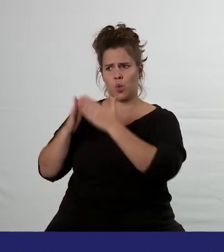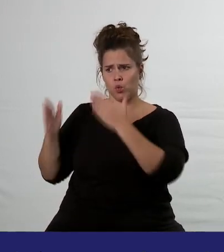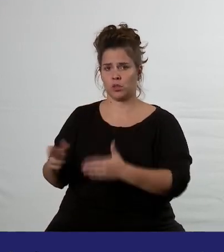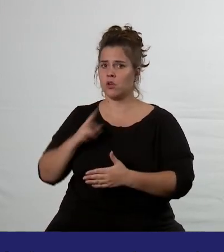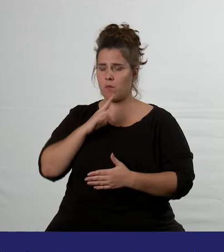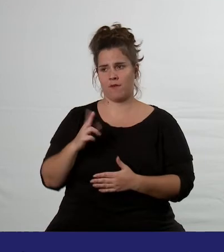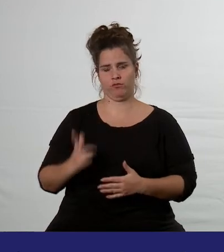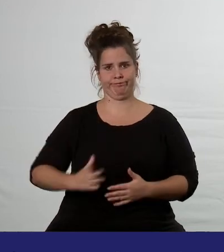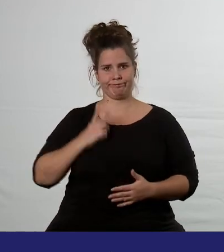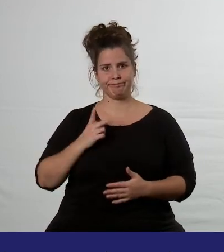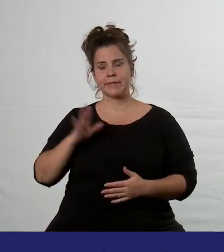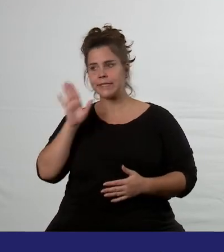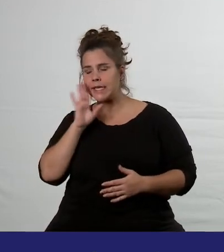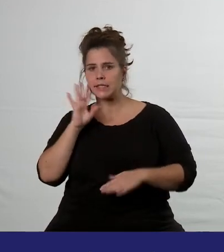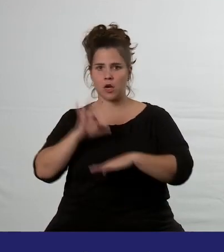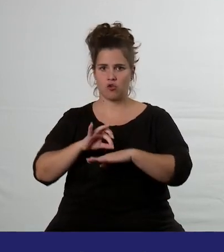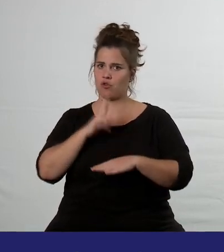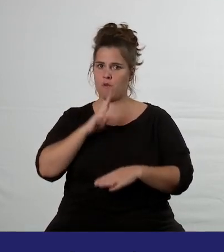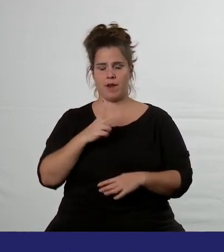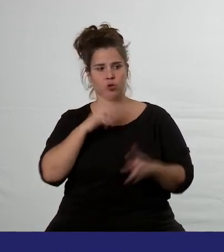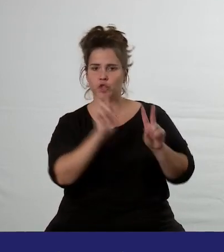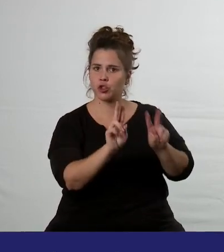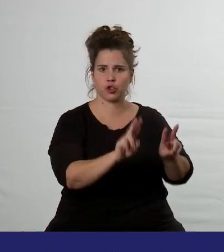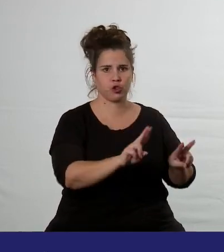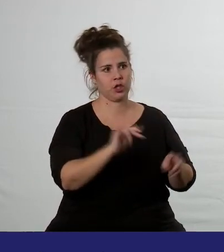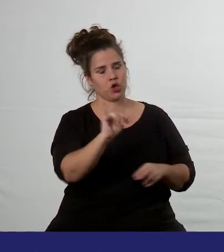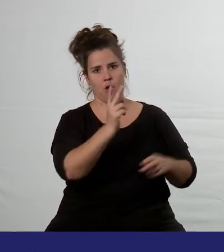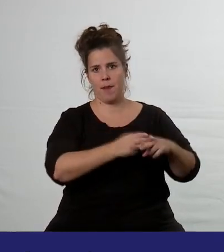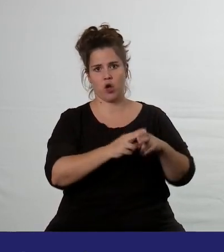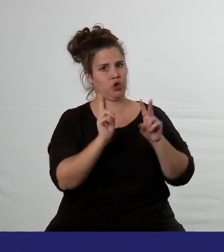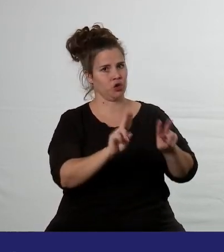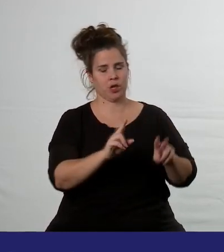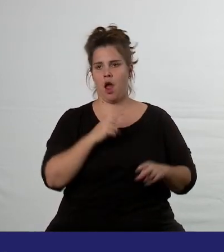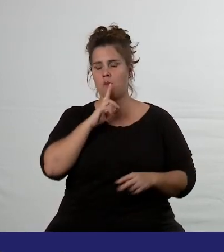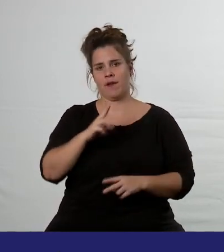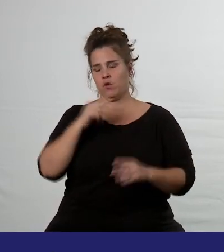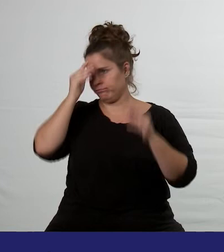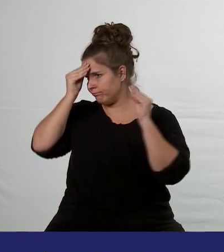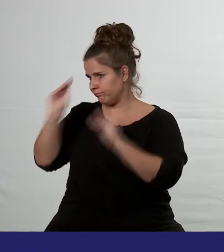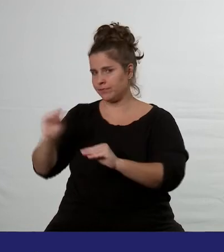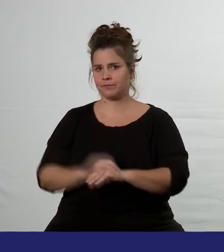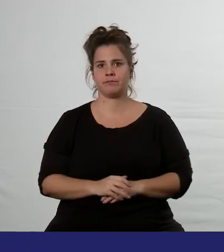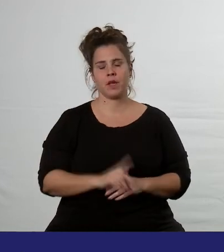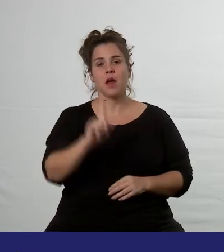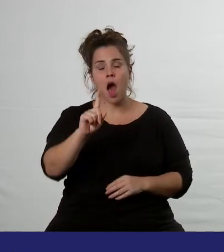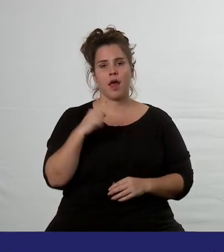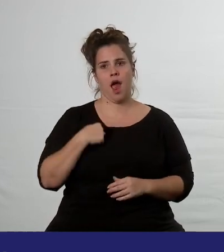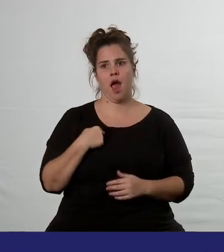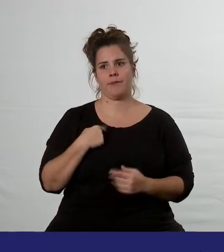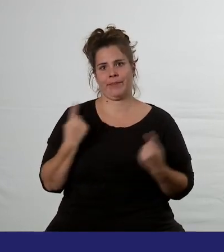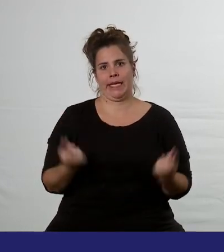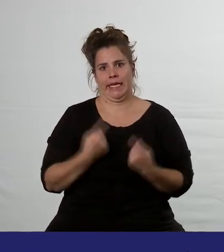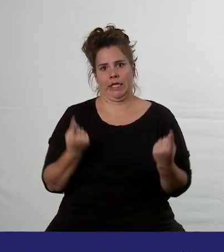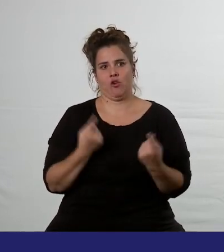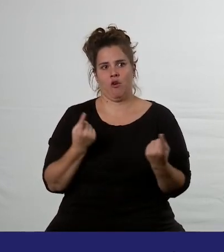každý den. Musím říct, že jsem nesmírně vděčná za tuto zkušenost, i když mě velice mrzí situace, díky které jsem ji